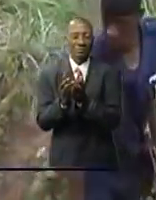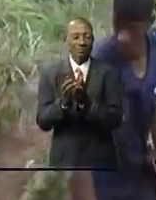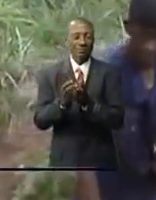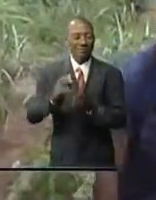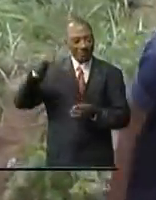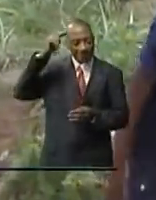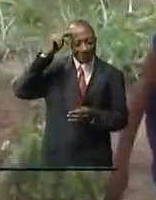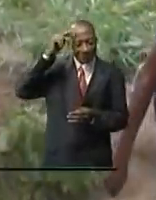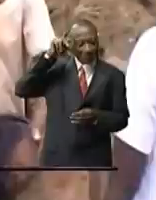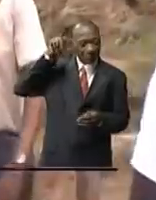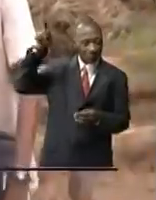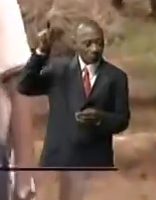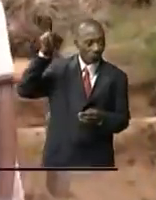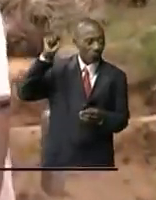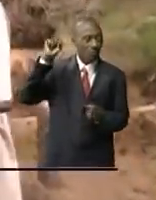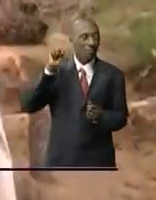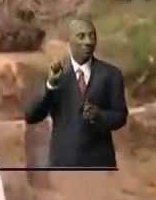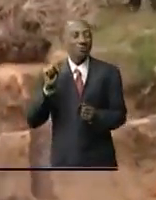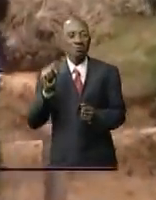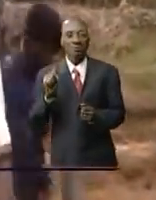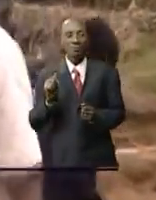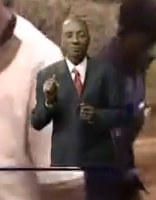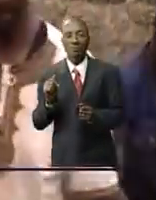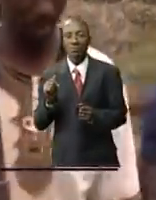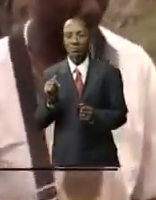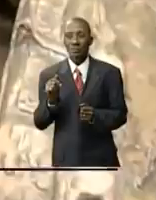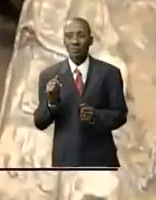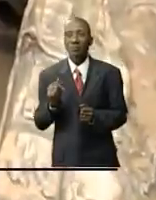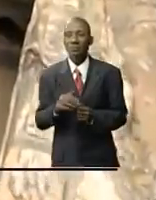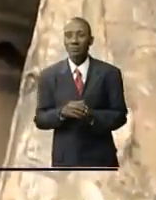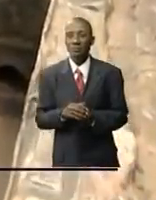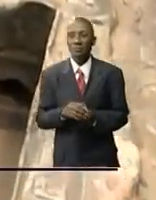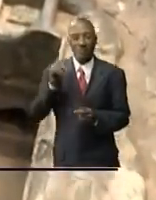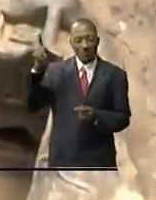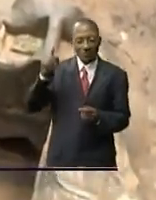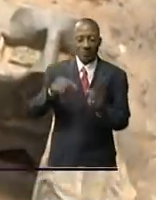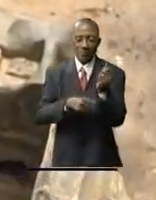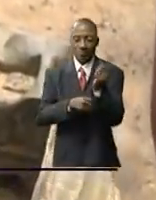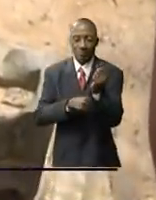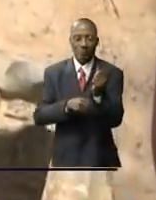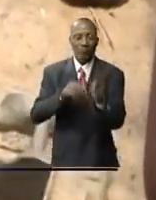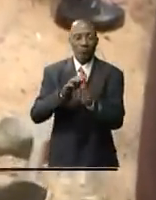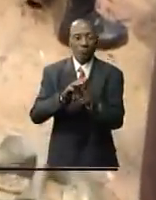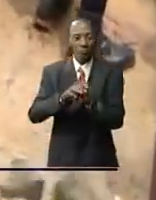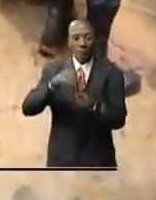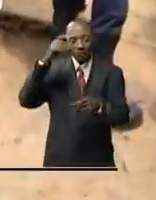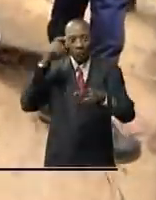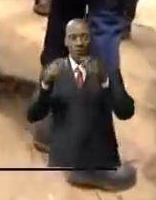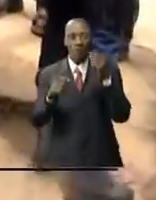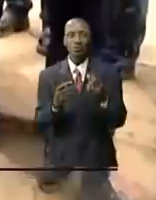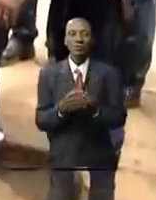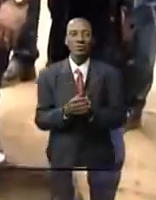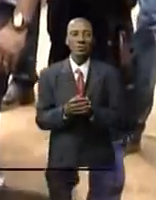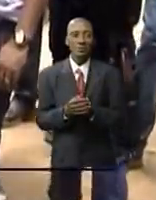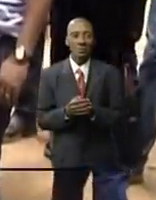quelques semaines du ministre d'État en charge du développement rural, François Robota-Massoungouko, est prometteuse pour cette population